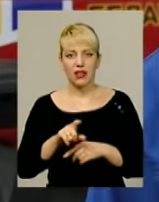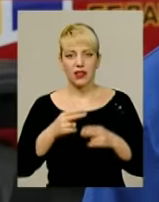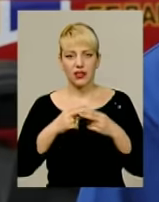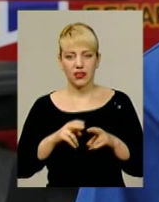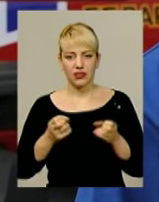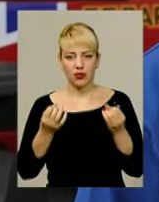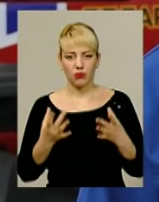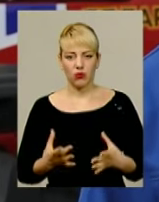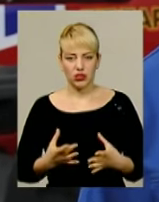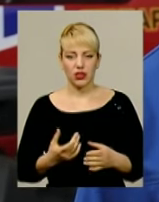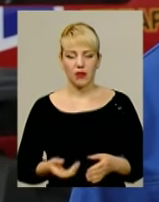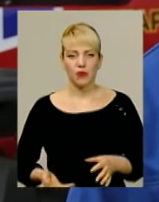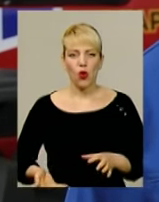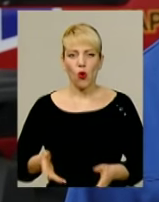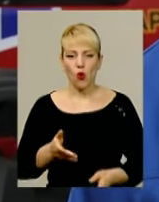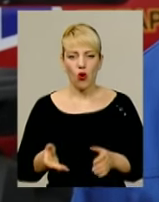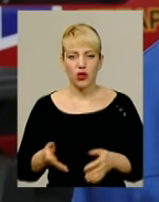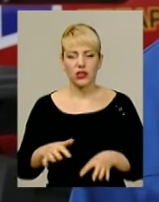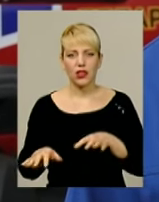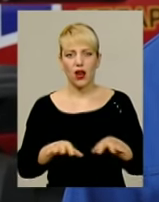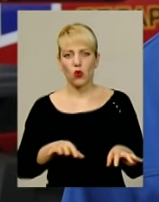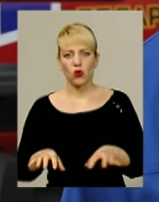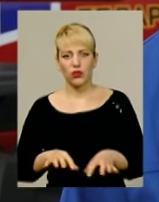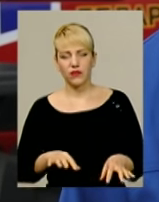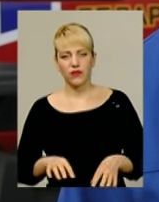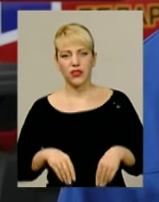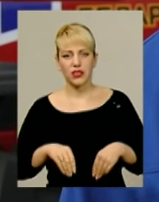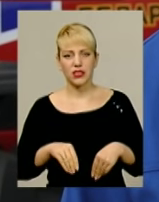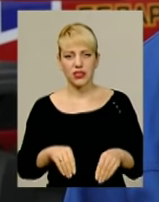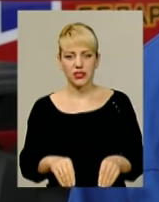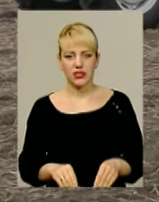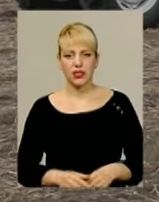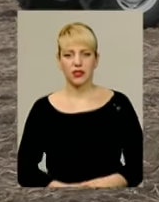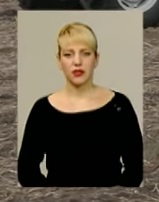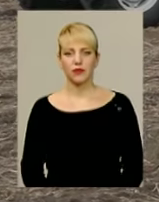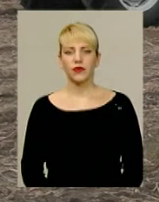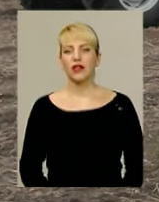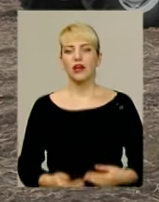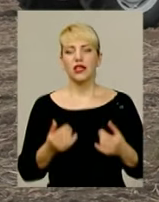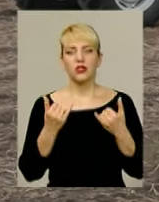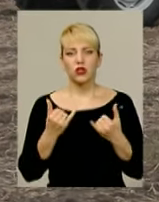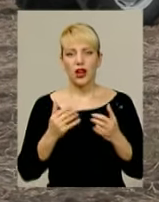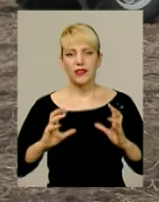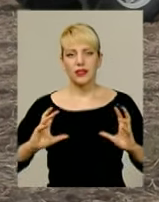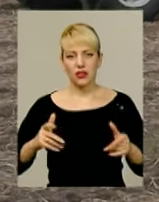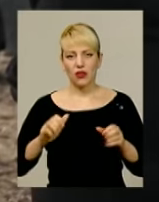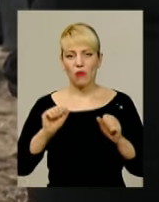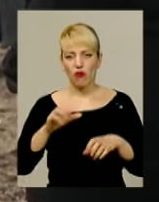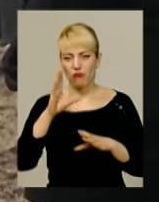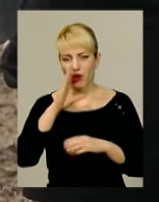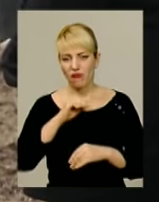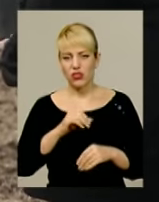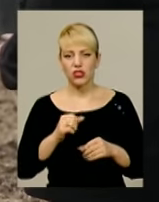Горунка, культивірування, сіяння, кропіння. Сучасні трактори допоможуть вправніше